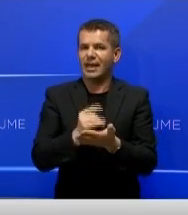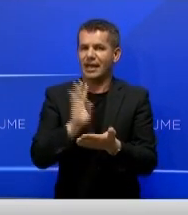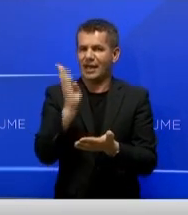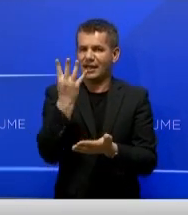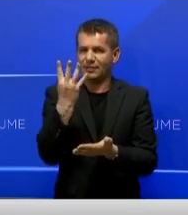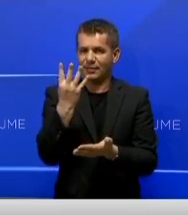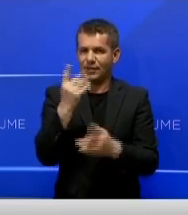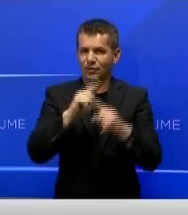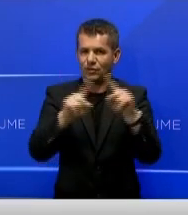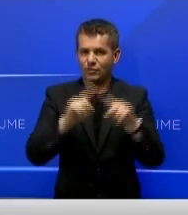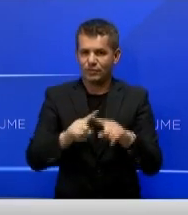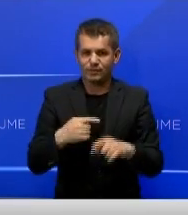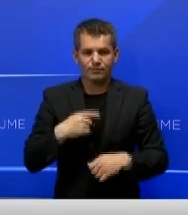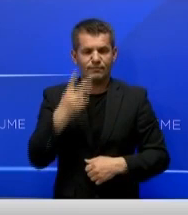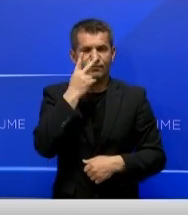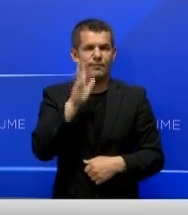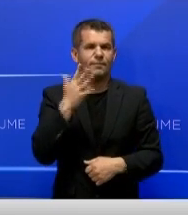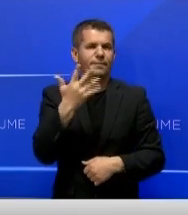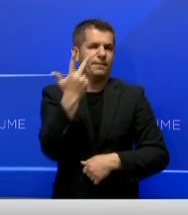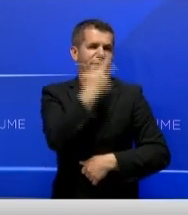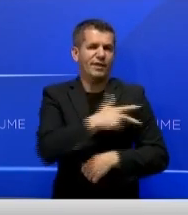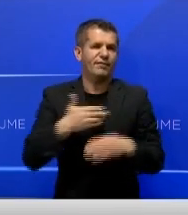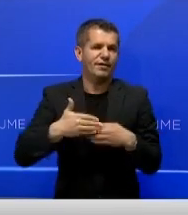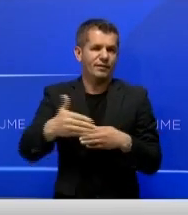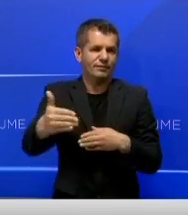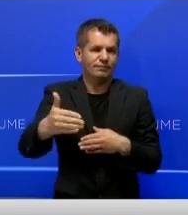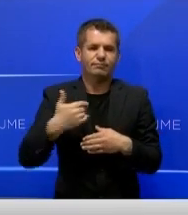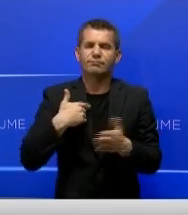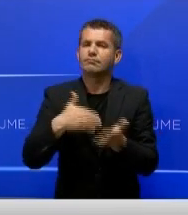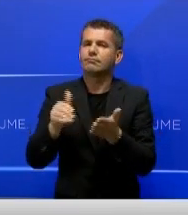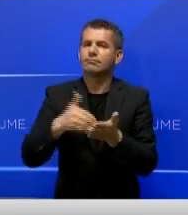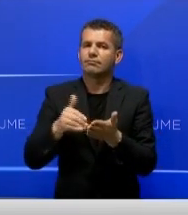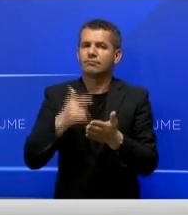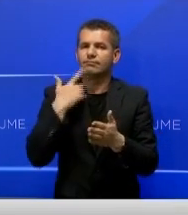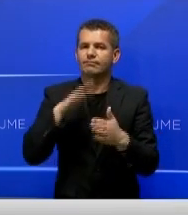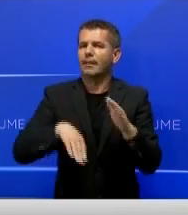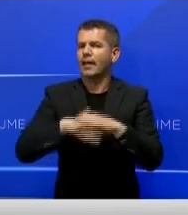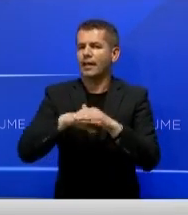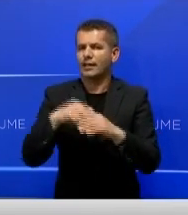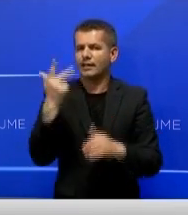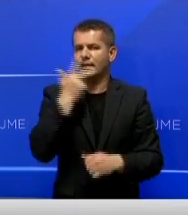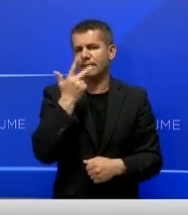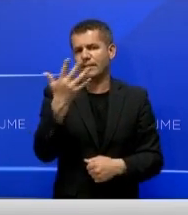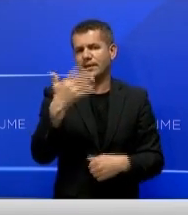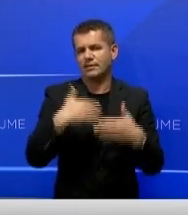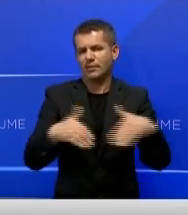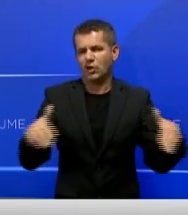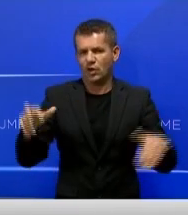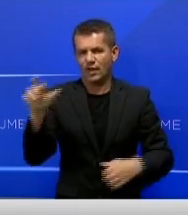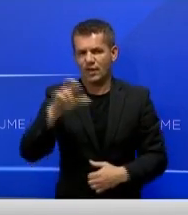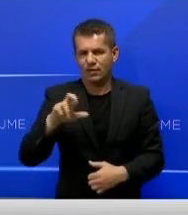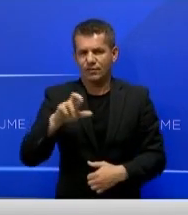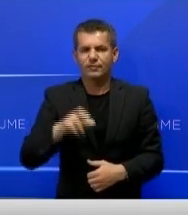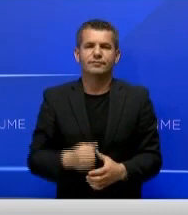Nëse e logarisim për tri vitet e arshme, ne do të shpenzojnë maksimalisht 35 milion euro.